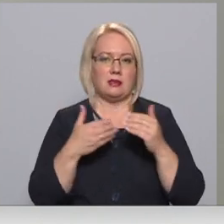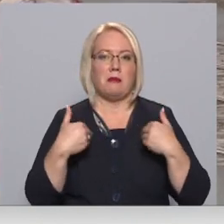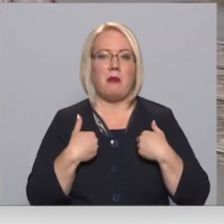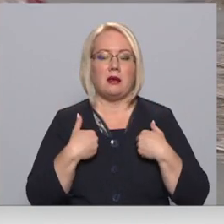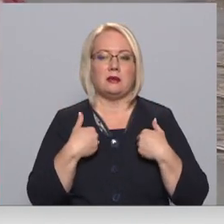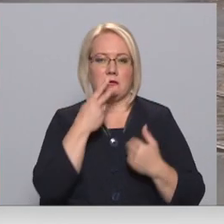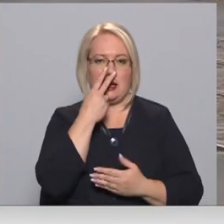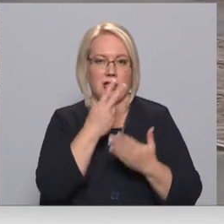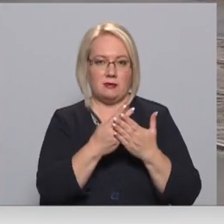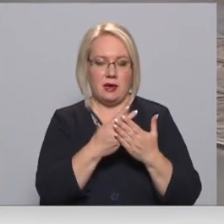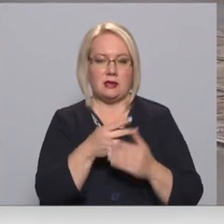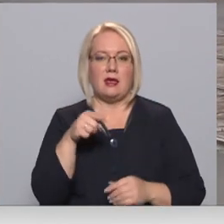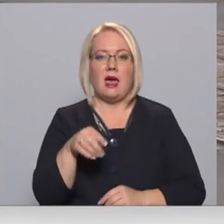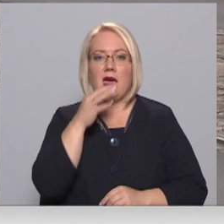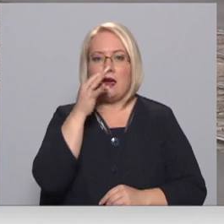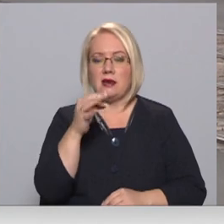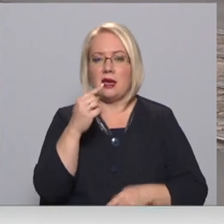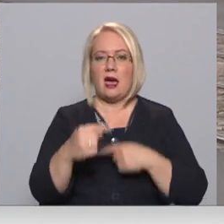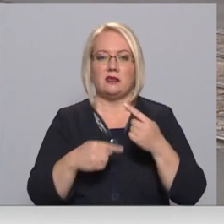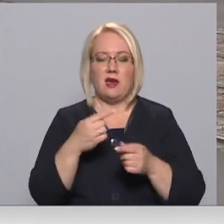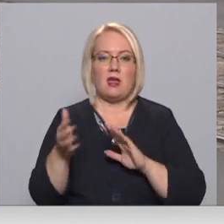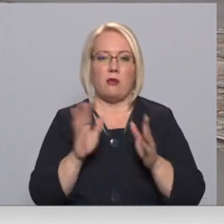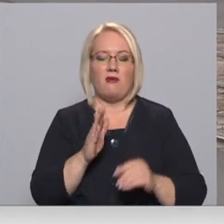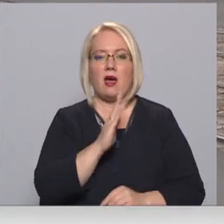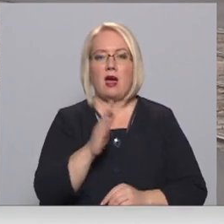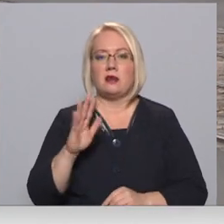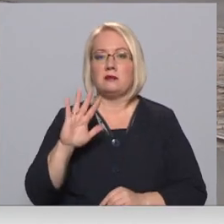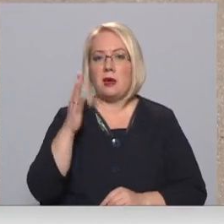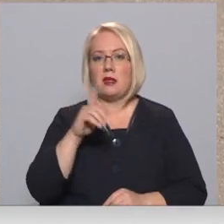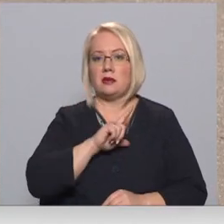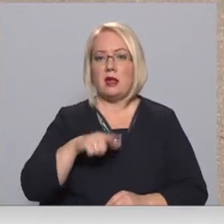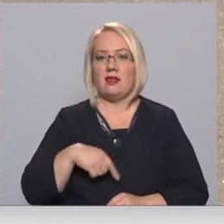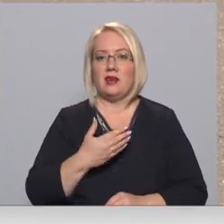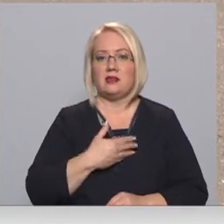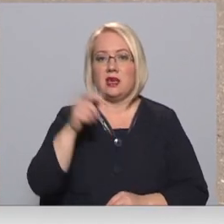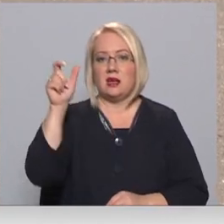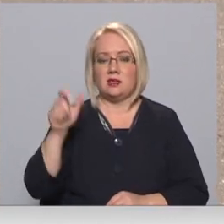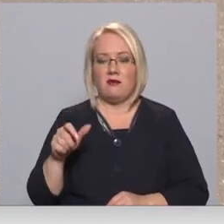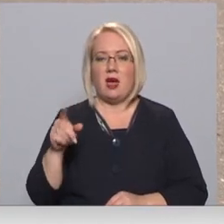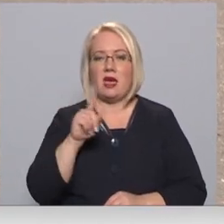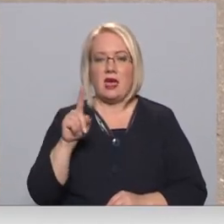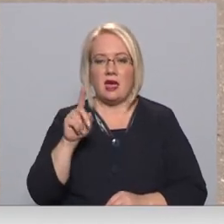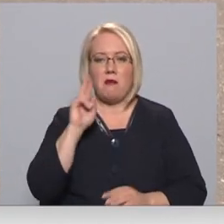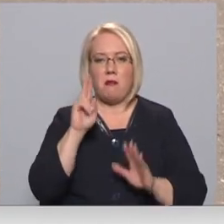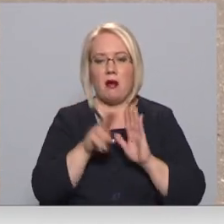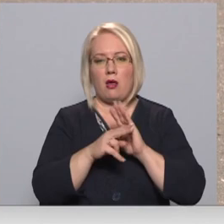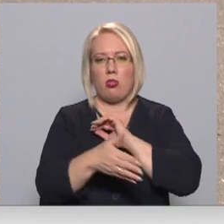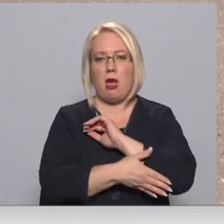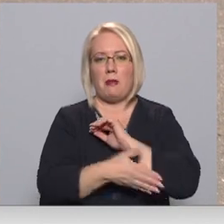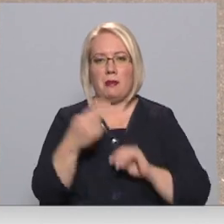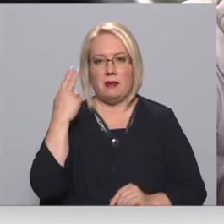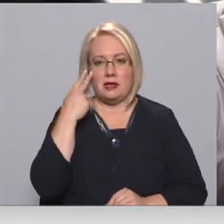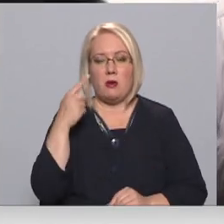iespaids. Te gan jāteica, ka izviena aptuveni katras piektais Latvijas iedzīvotājs ir pakļauts nabadzības riskam un tas